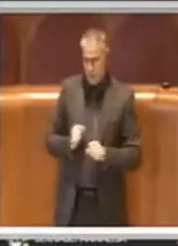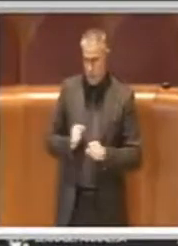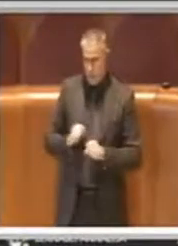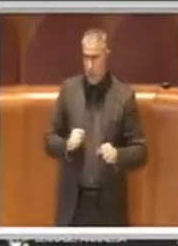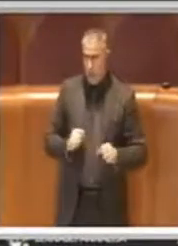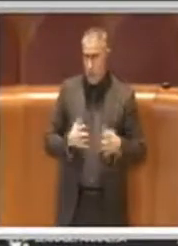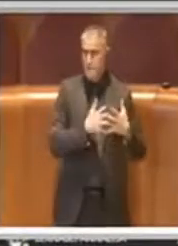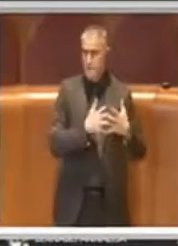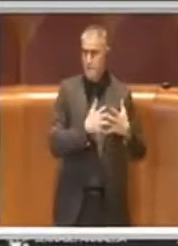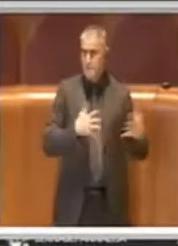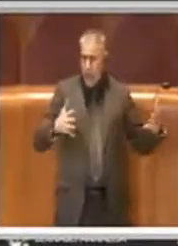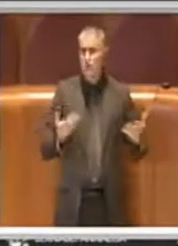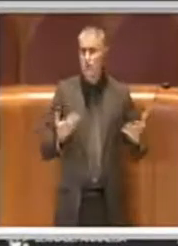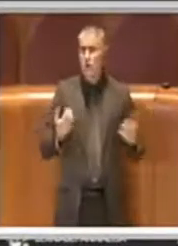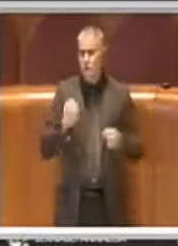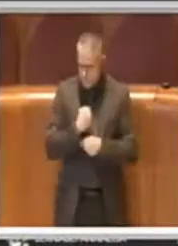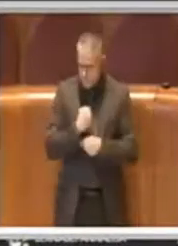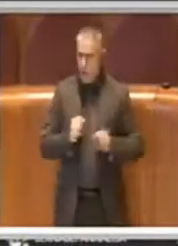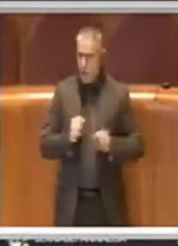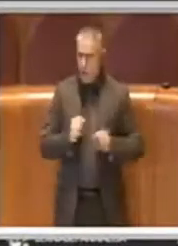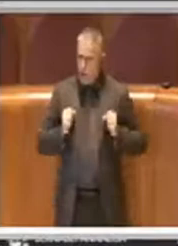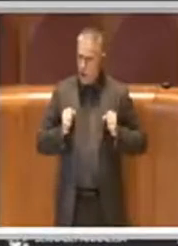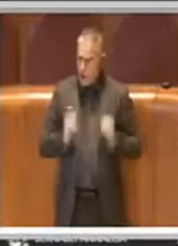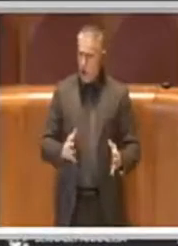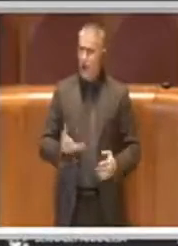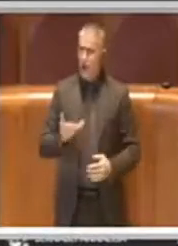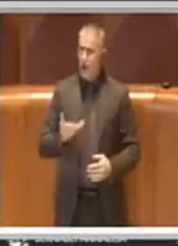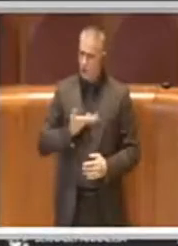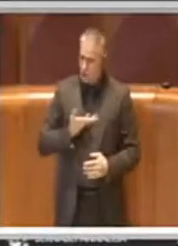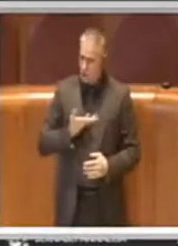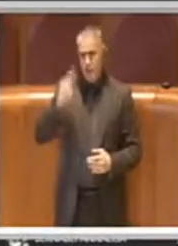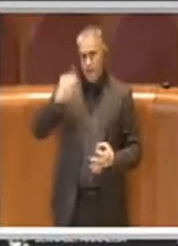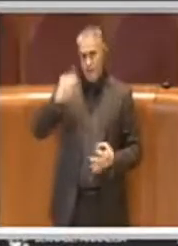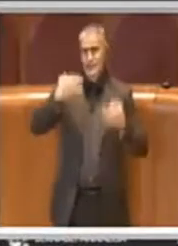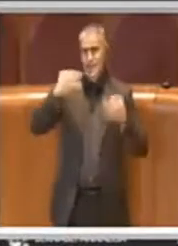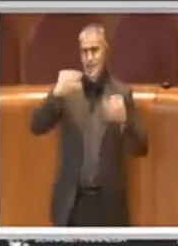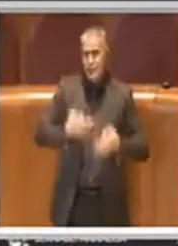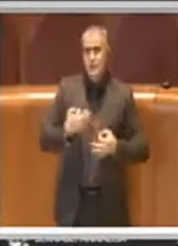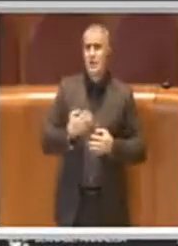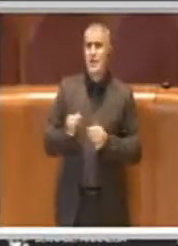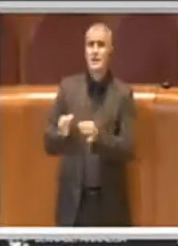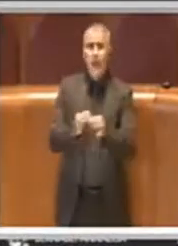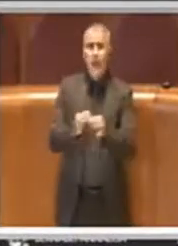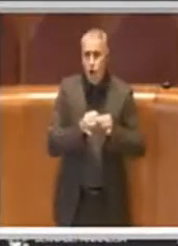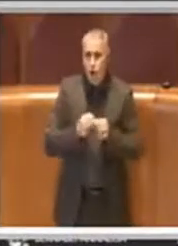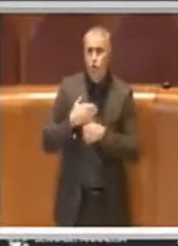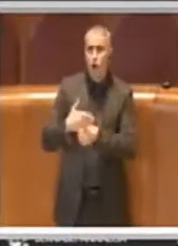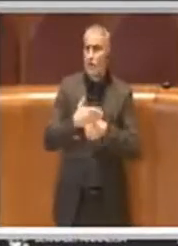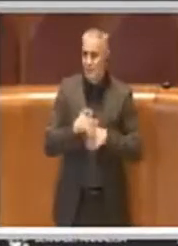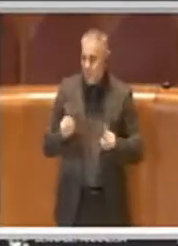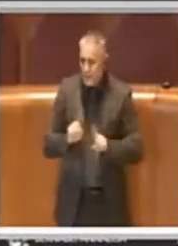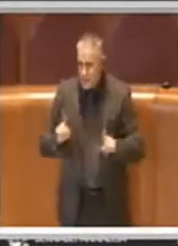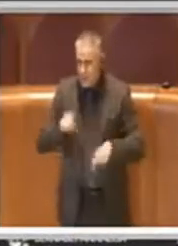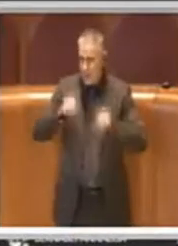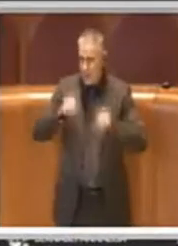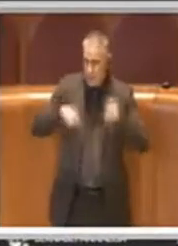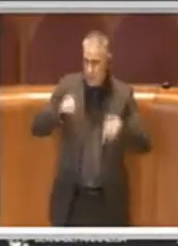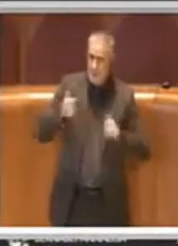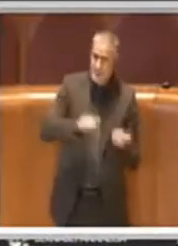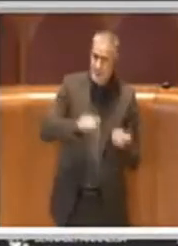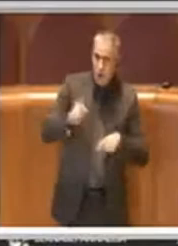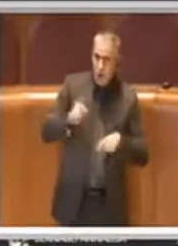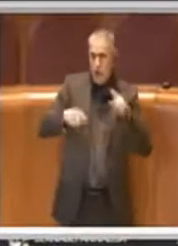questo coraggio, delle volte condivisibili, delle volte no, è ovvio, abbiamo discusso tante volte